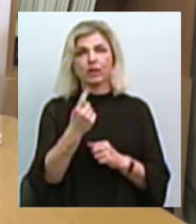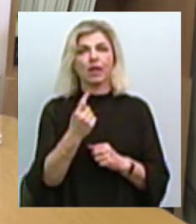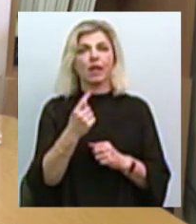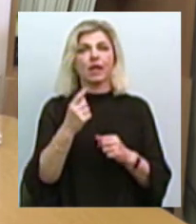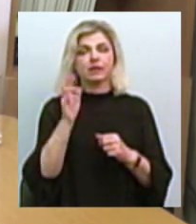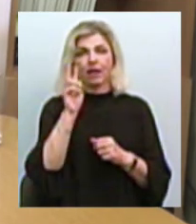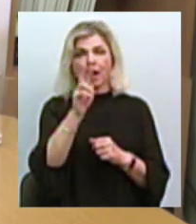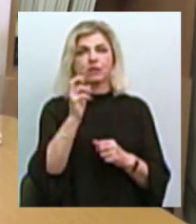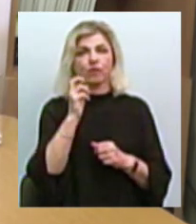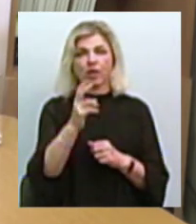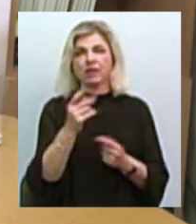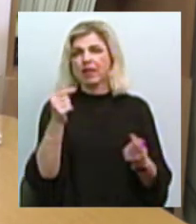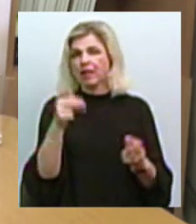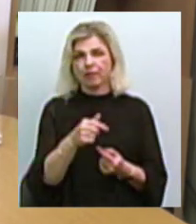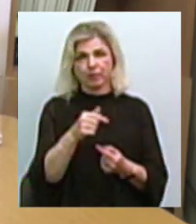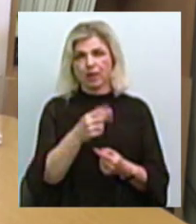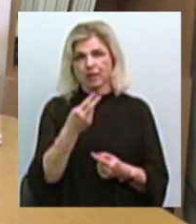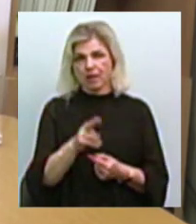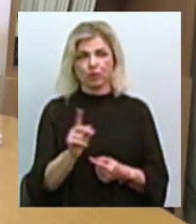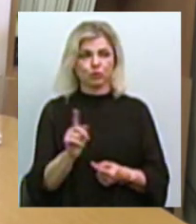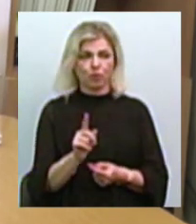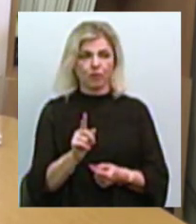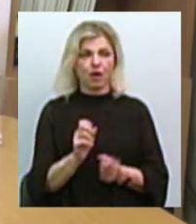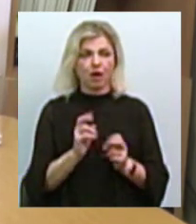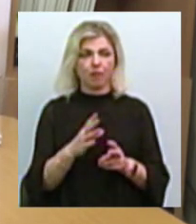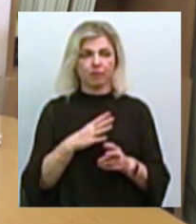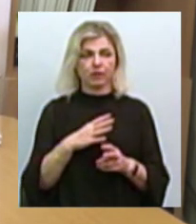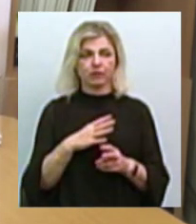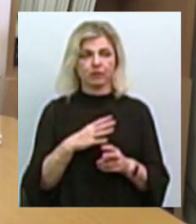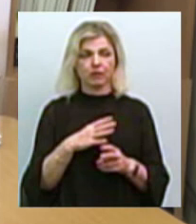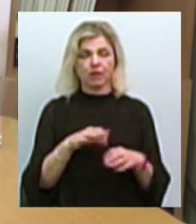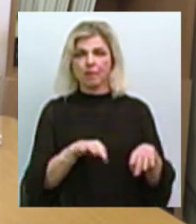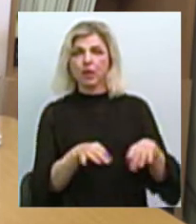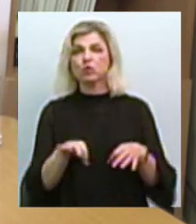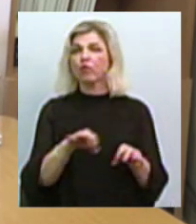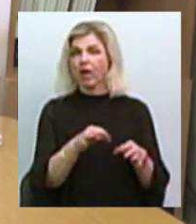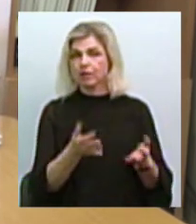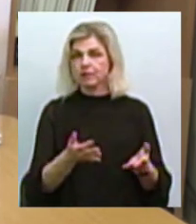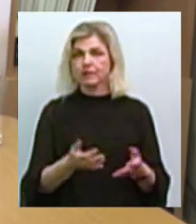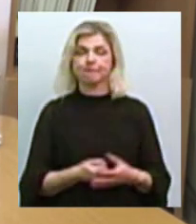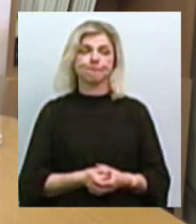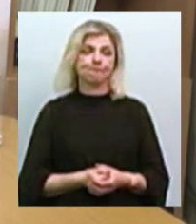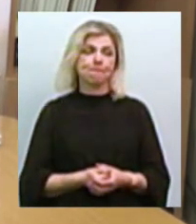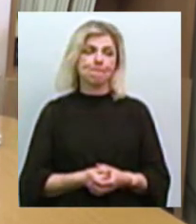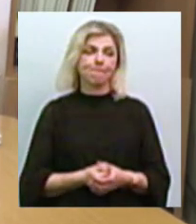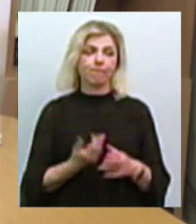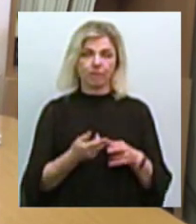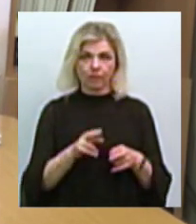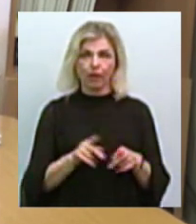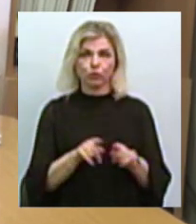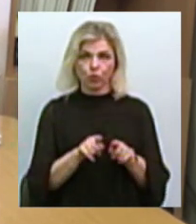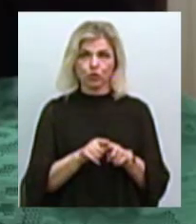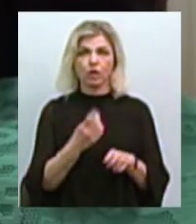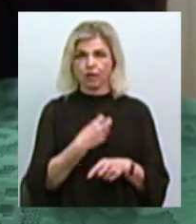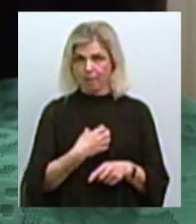пристосований для того, щоб якось можна було вільно пересуватися. Тому це теж для мене грає